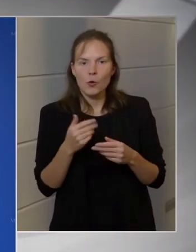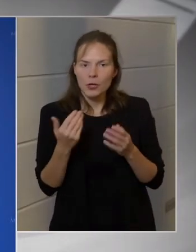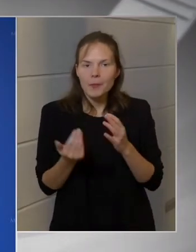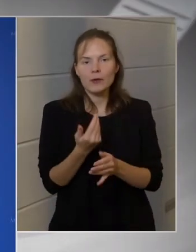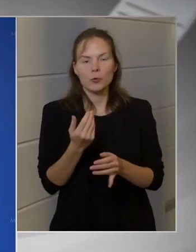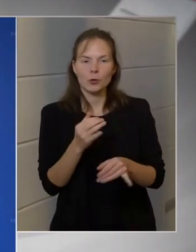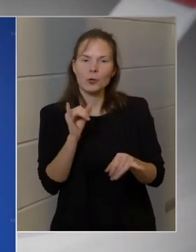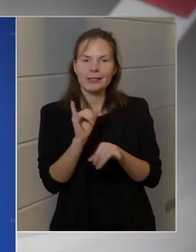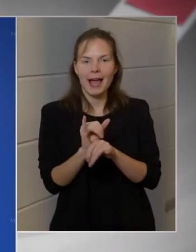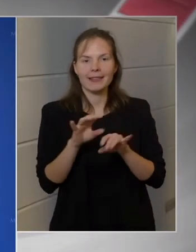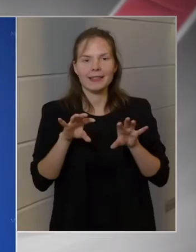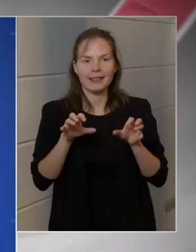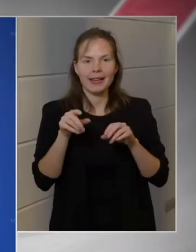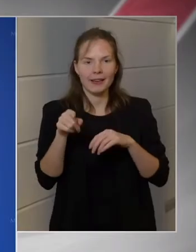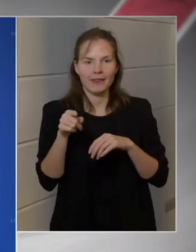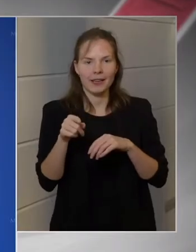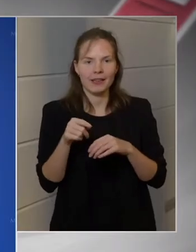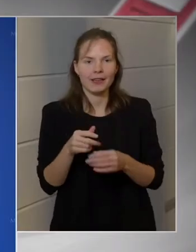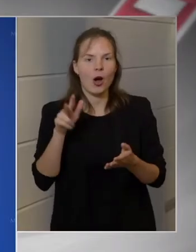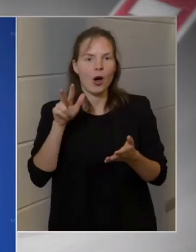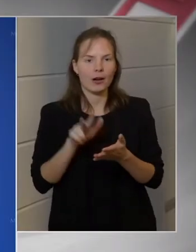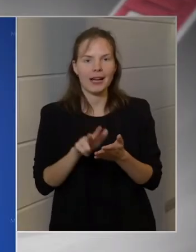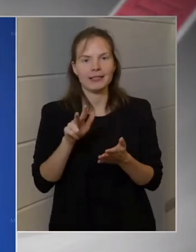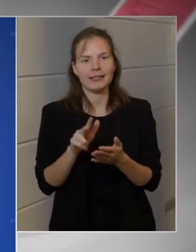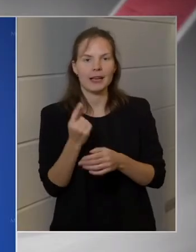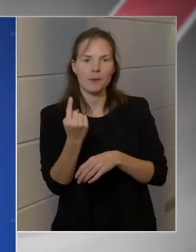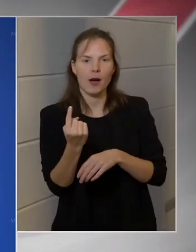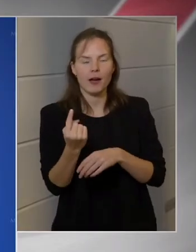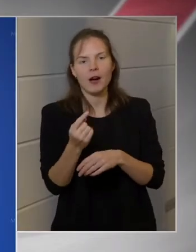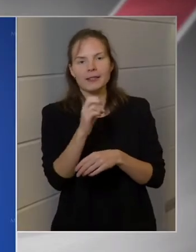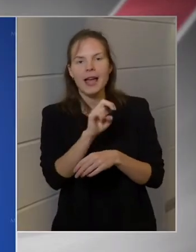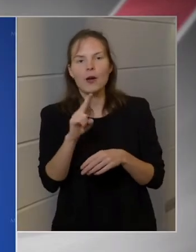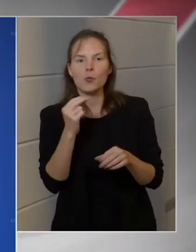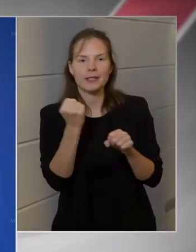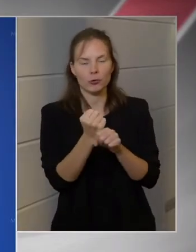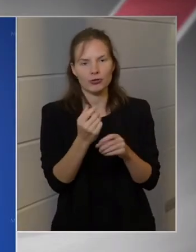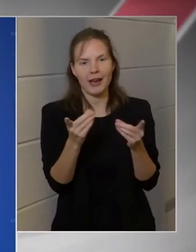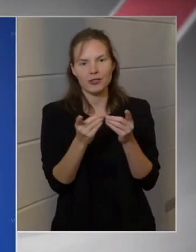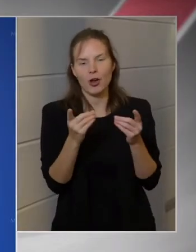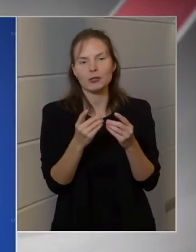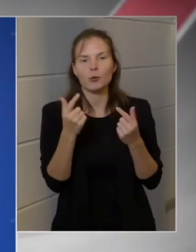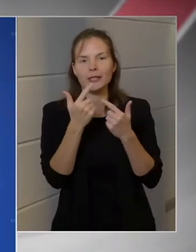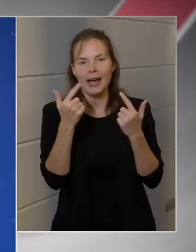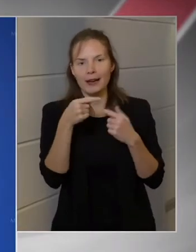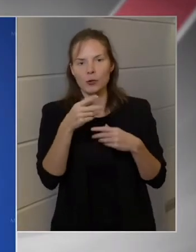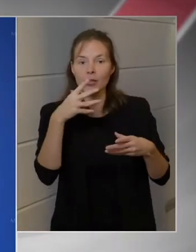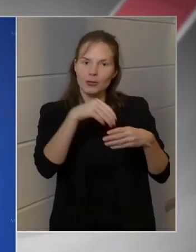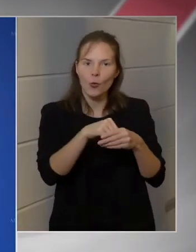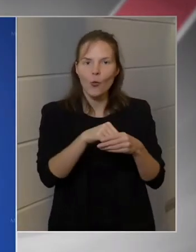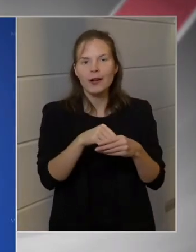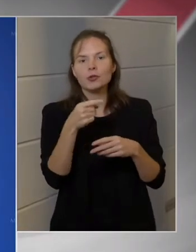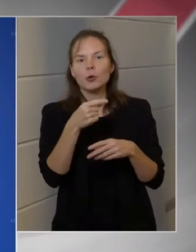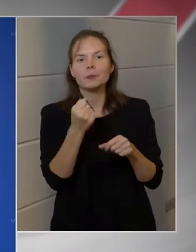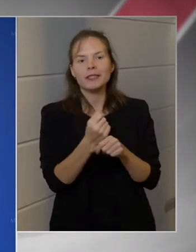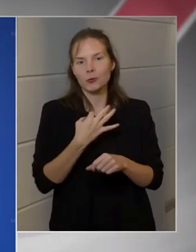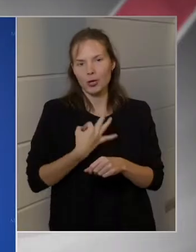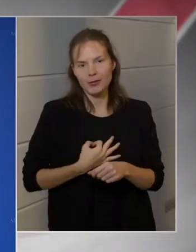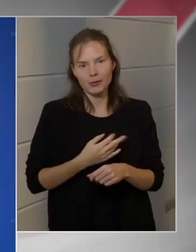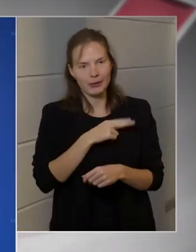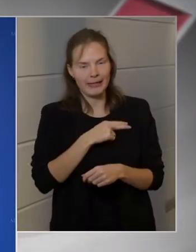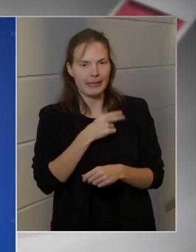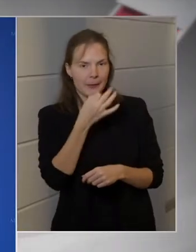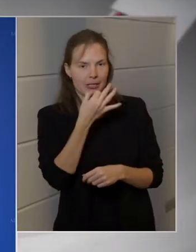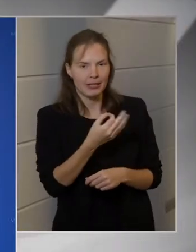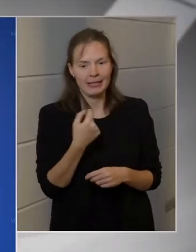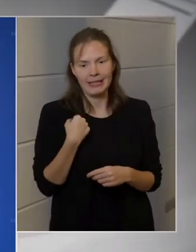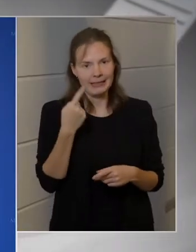Heti TV akreditáltassa magát az Európai Bizottság sajtótájékoztatóira, és ott a biztos asszonynak ezt a kérdést érdemes felteni, mert miután én nem értek